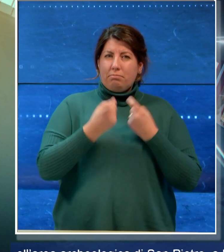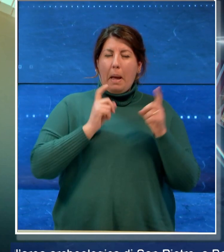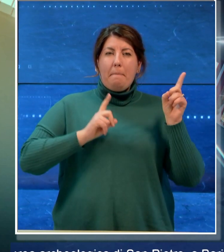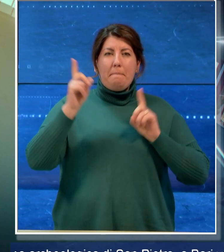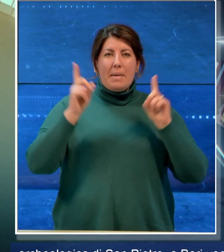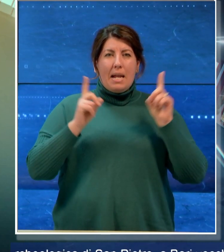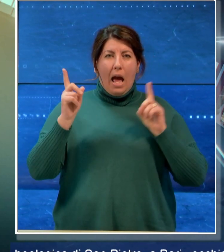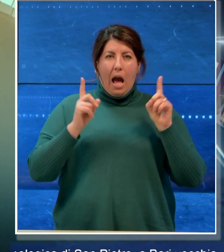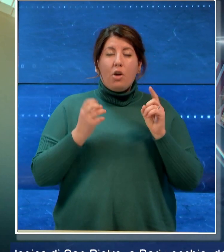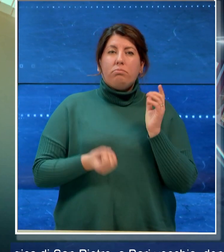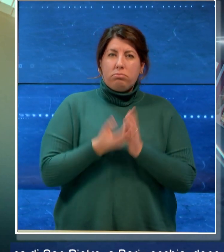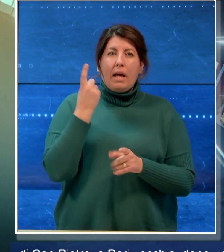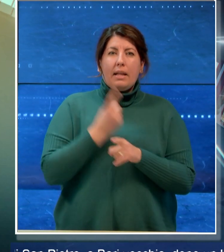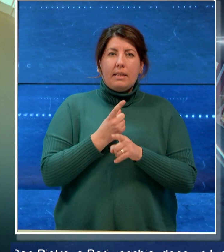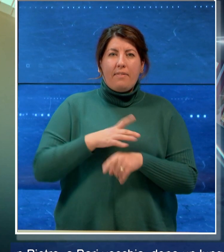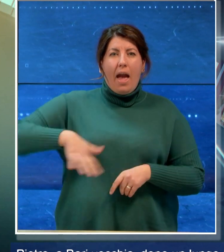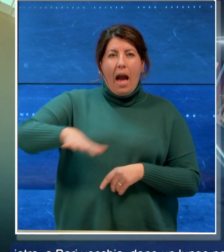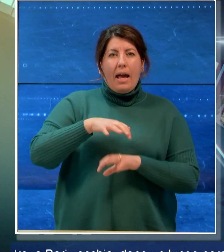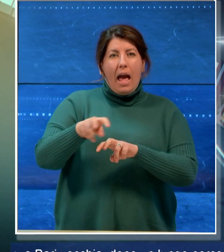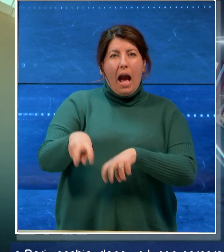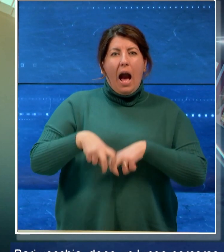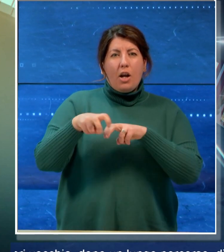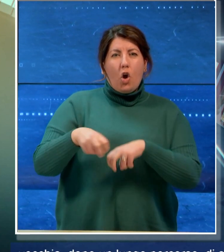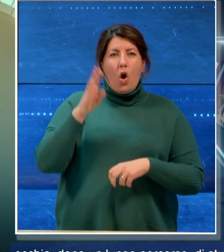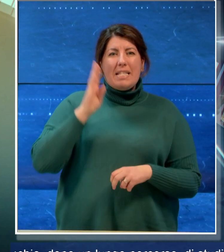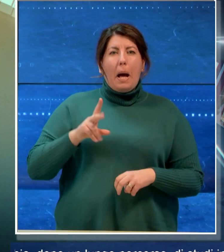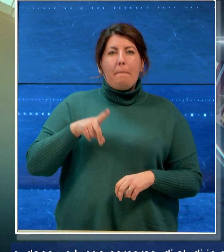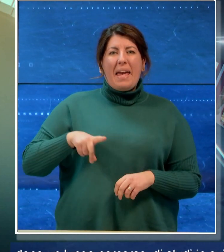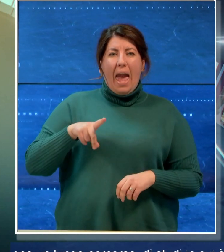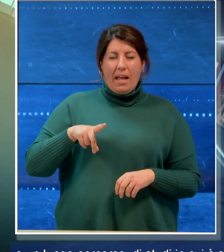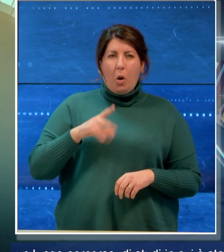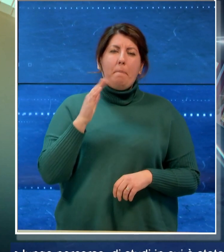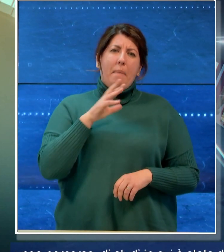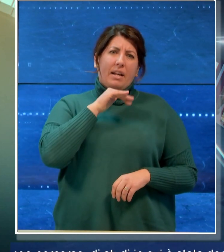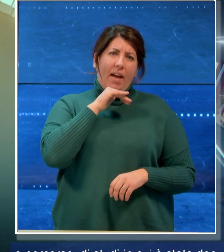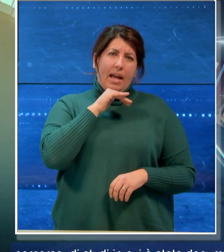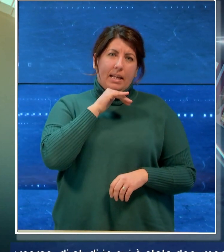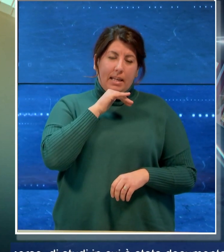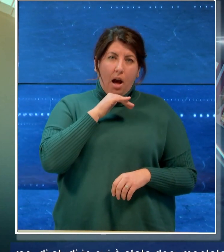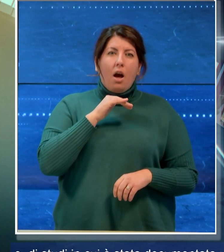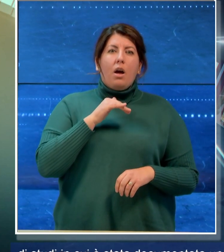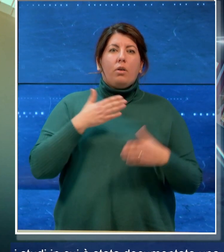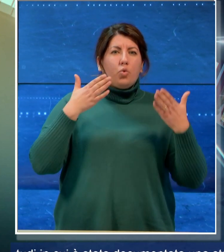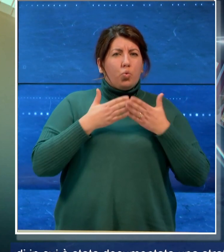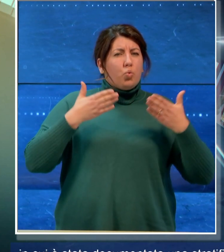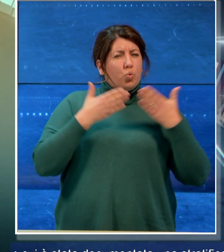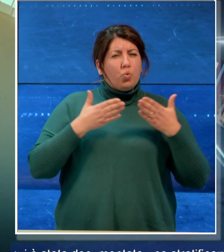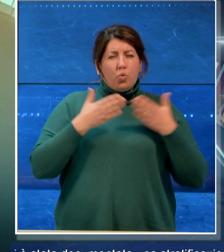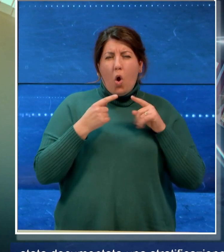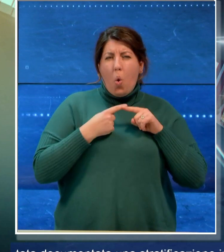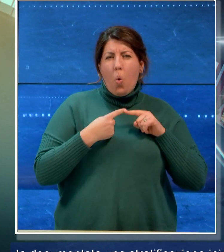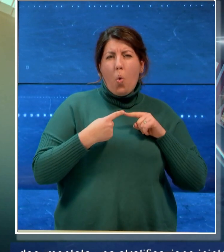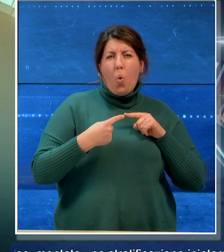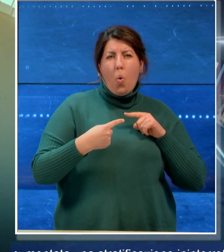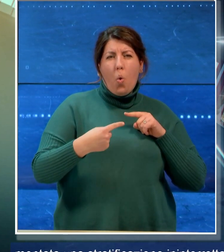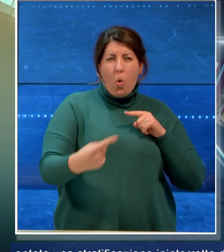'area archeologica di San Pietro a Barivecchia dopo un lungo percorso di studi in cui